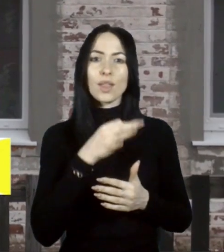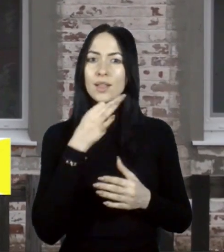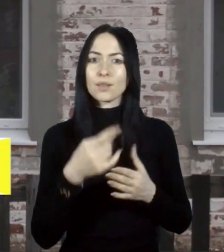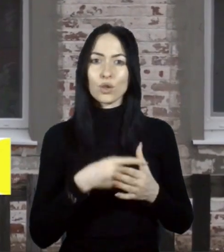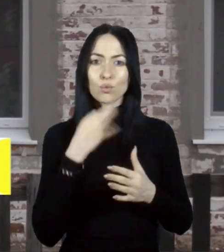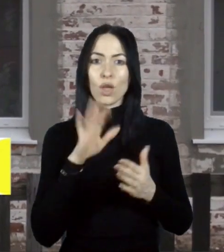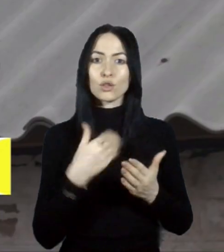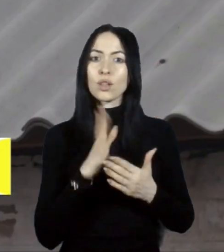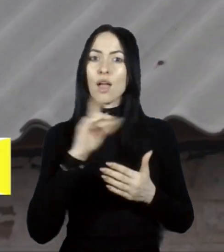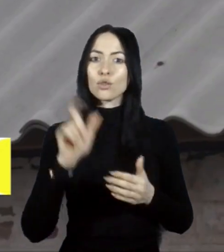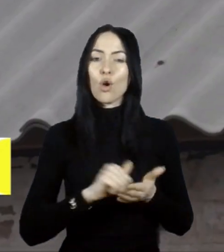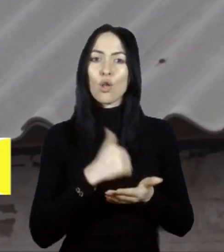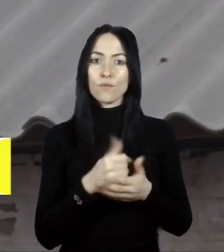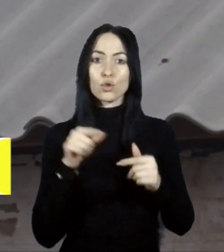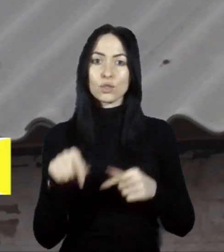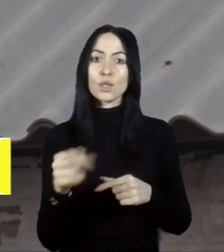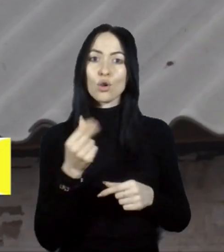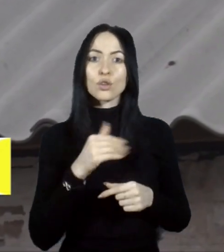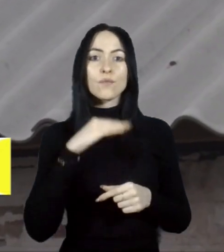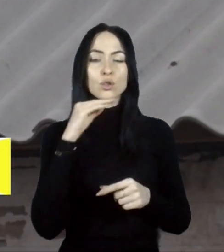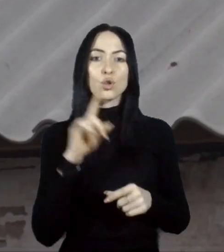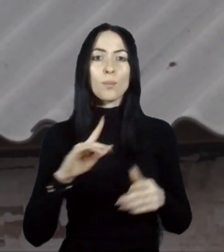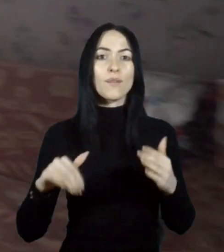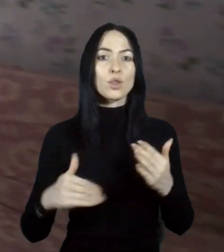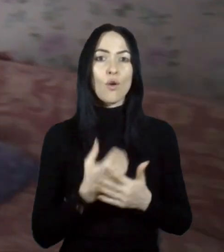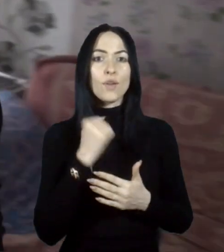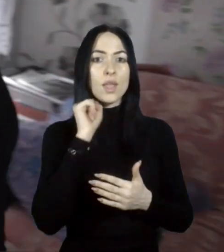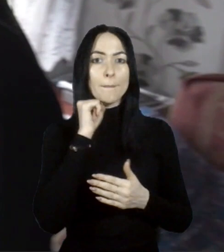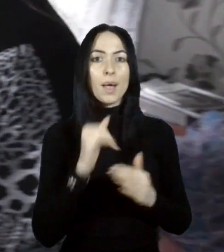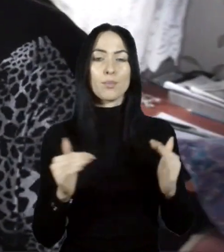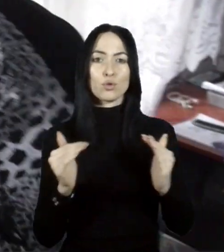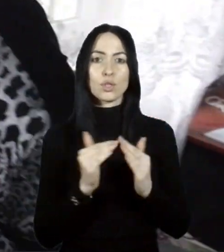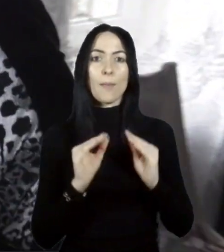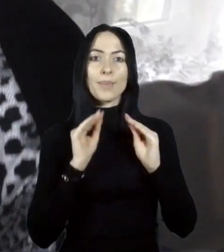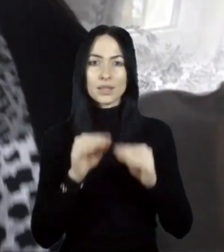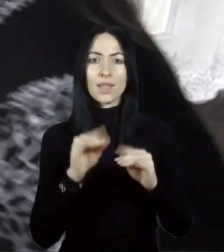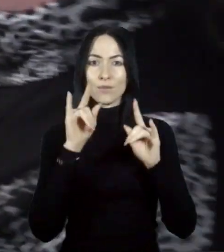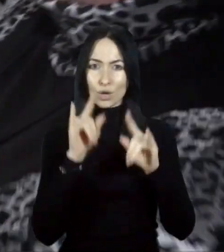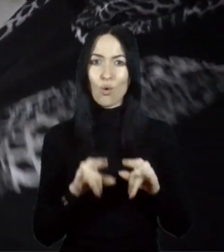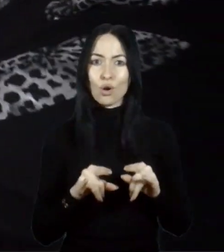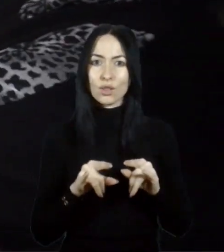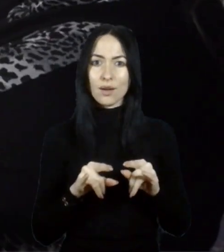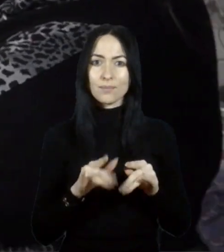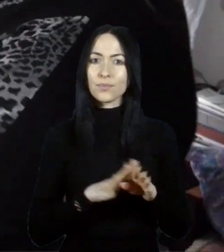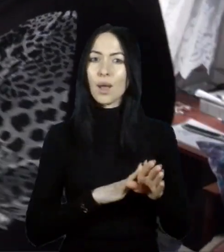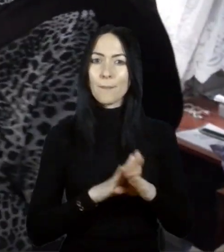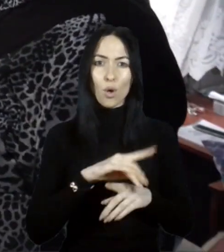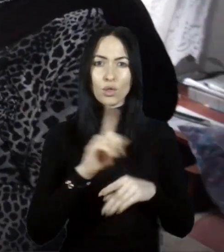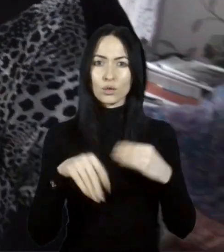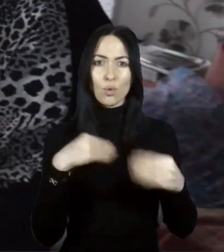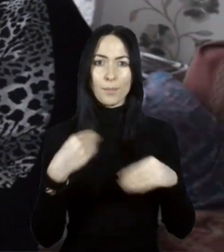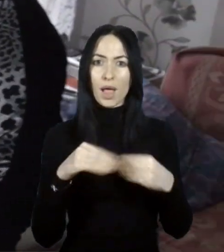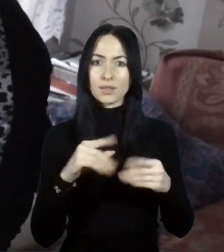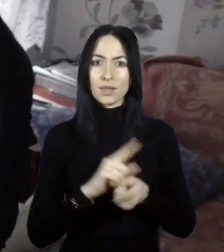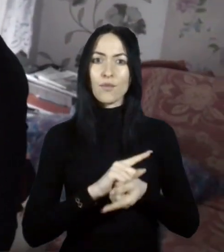неї головне, що цих грошей вистачило, щоб відновити бабусі дім. Поставили окна, повністю пластикові поміняли,